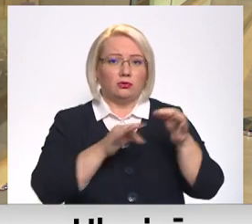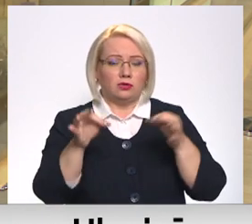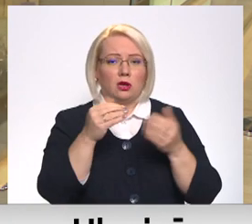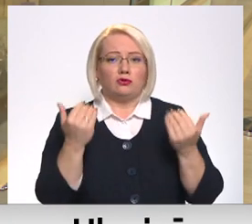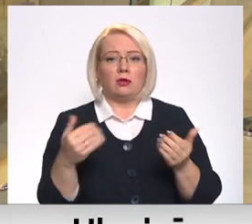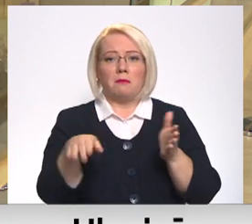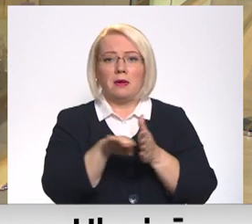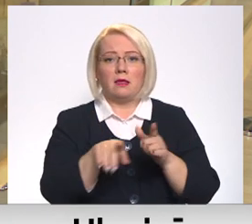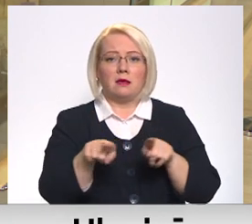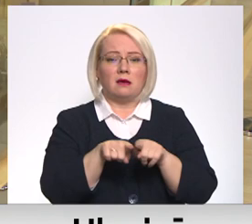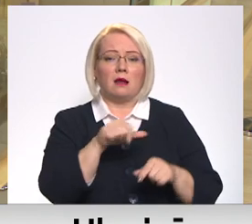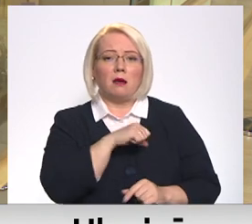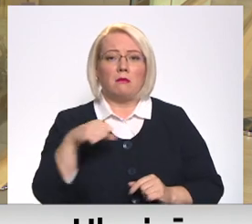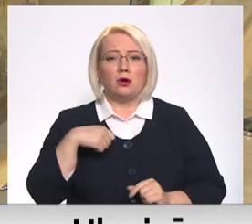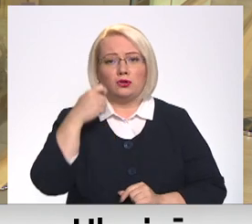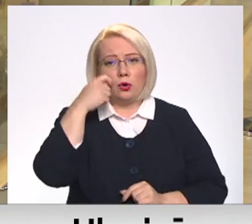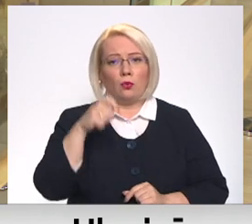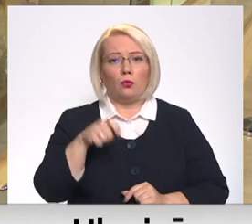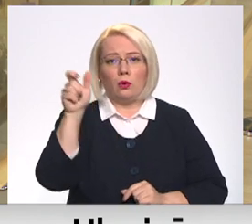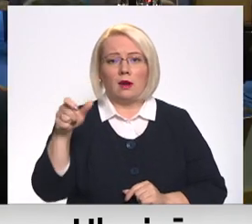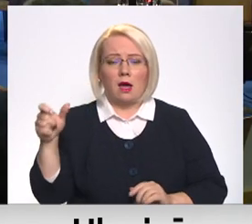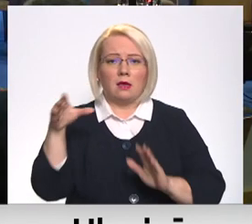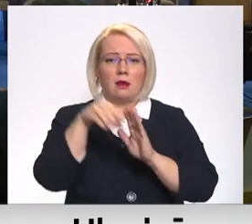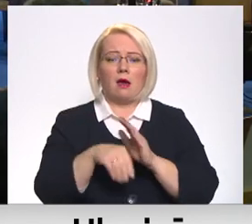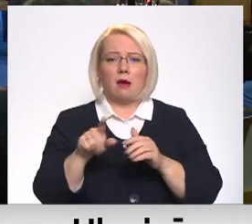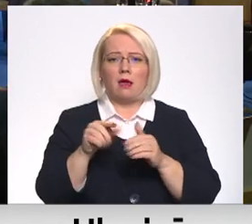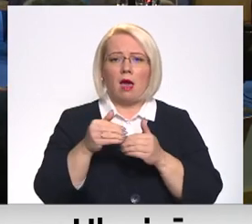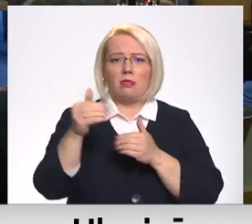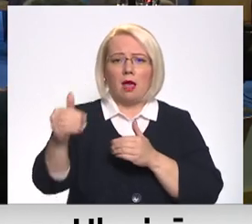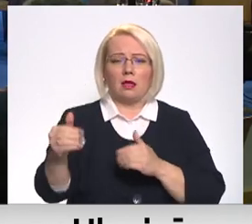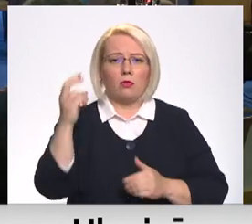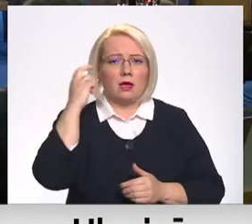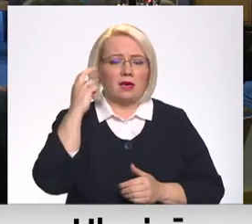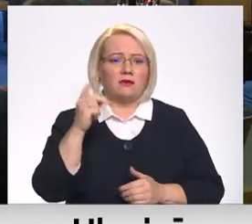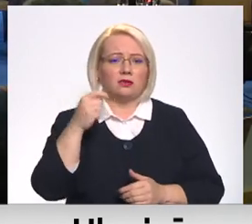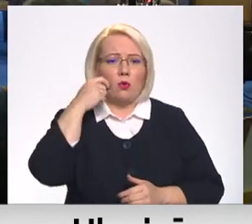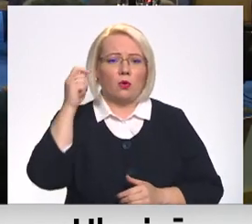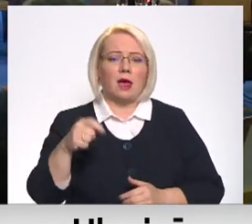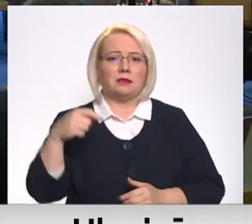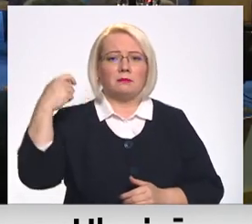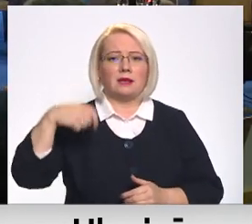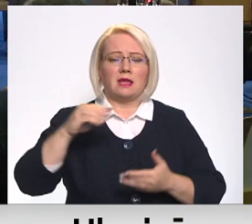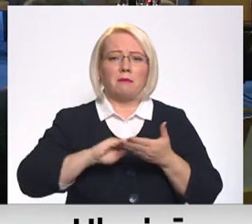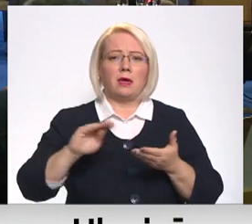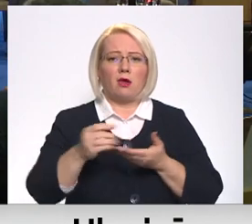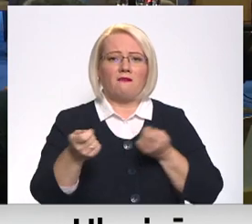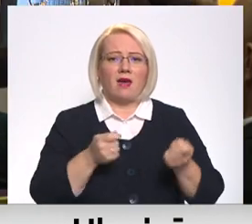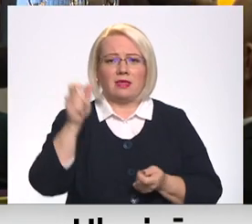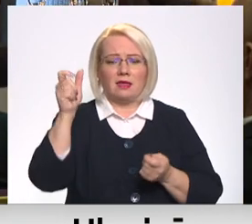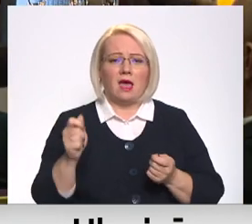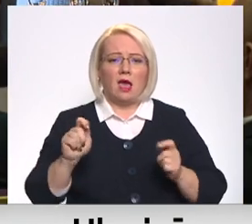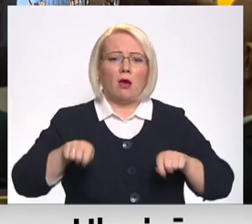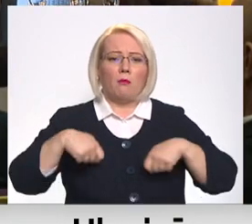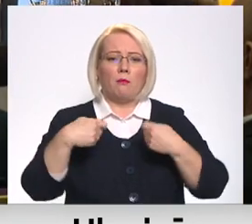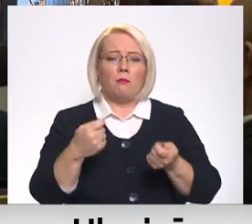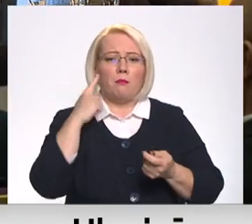šodien piedalēs arī paši Ukraiņi toftarp attālināti no Kievas Ukraiņas prezidenta biroja vadītāja padomnieks Oleksijas